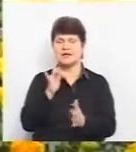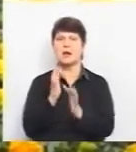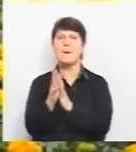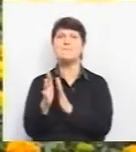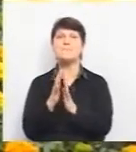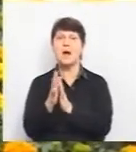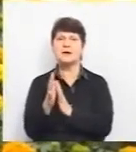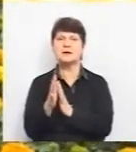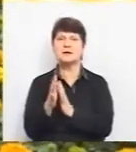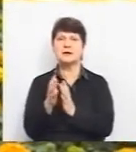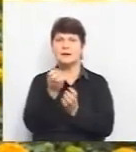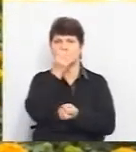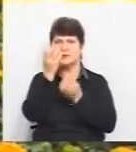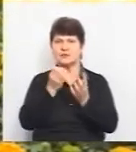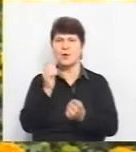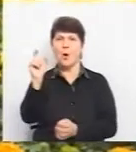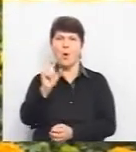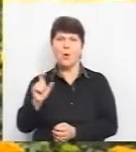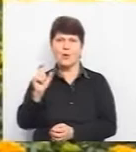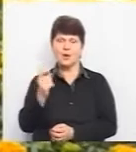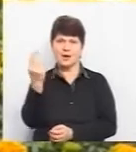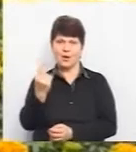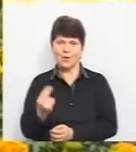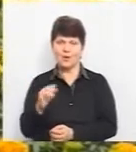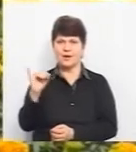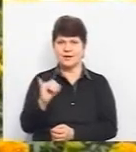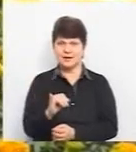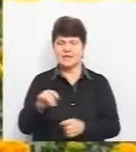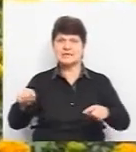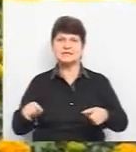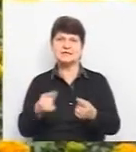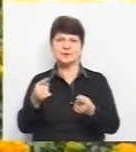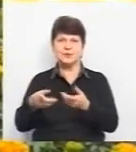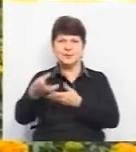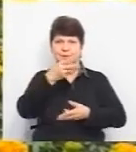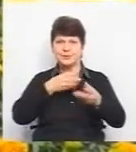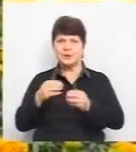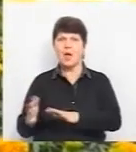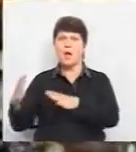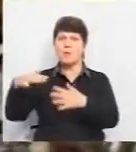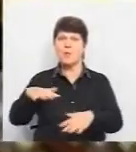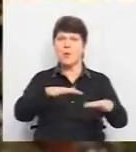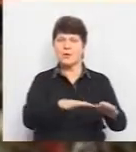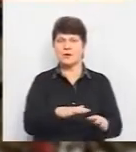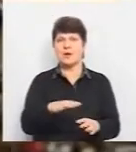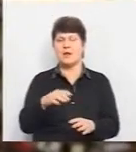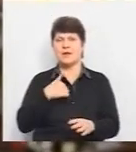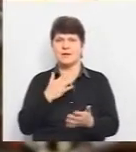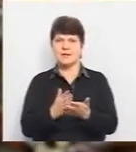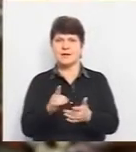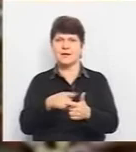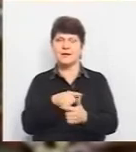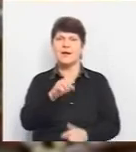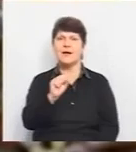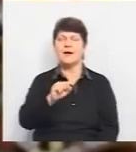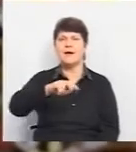таким ніжно-блакитним кольором і створює імітацію моря. У нас є альтернатера, її близько